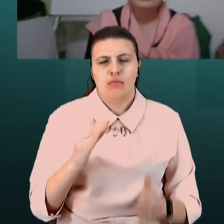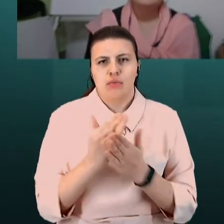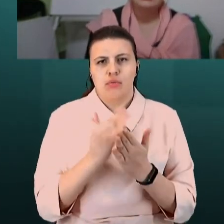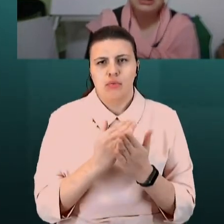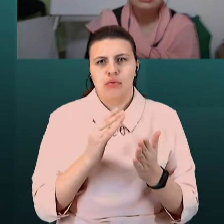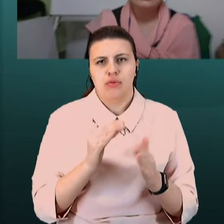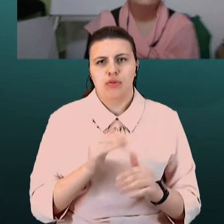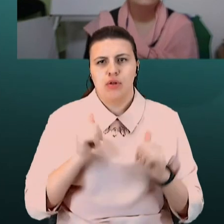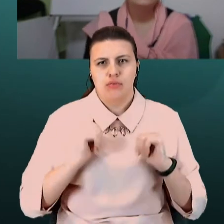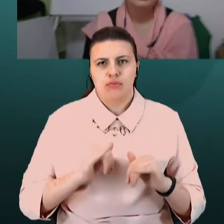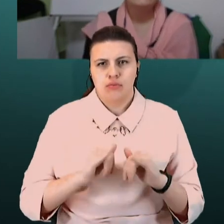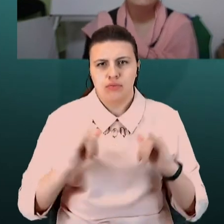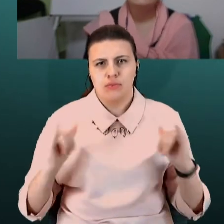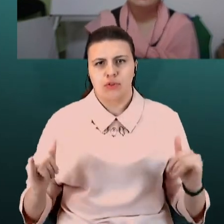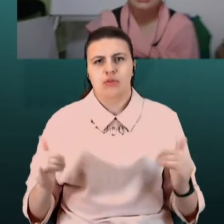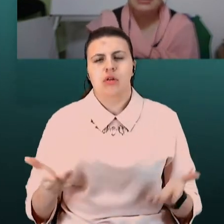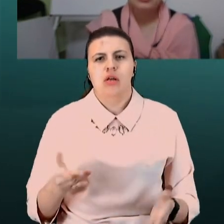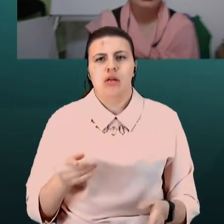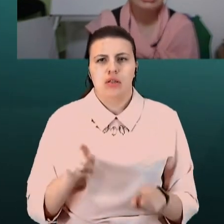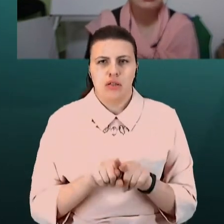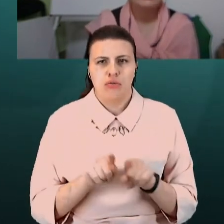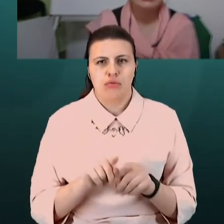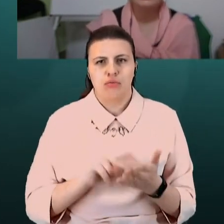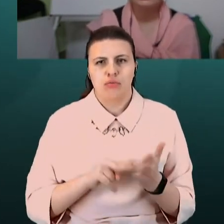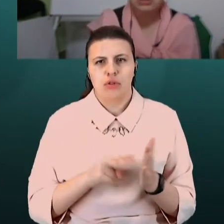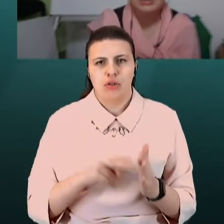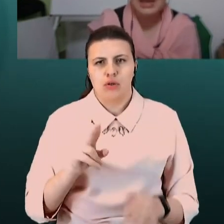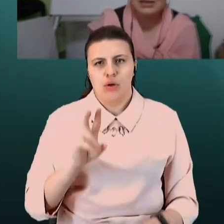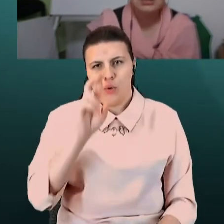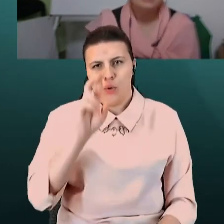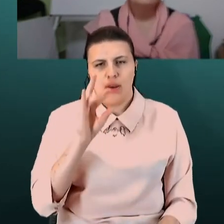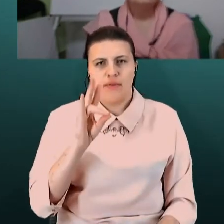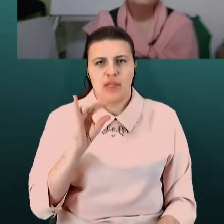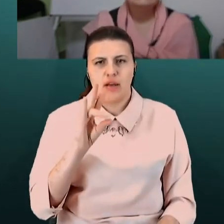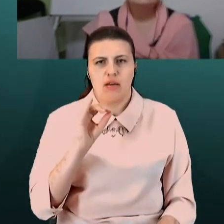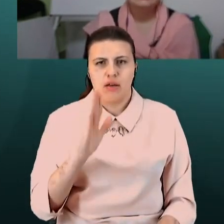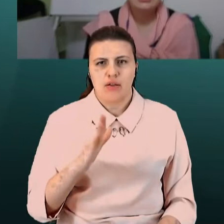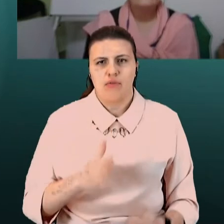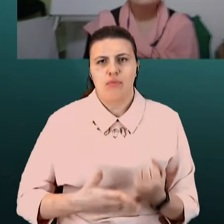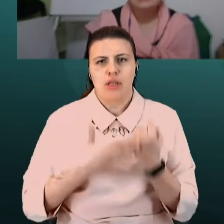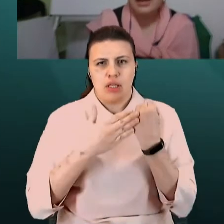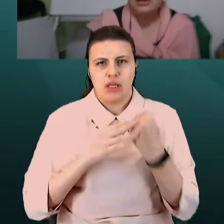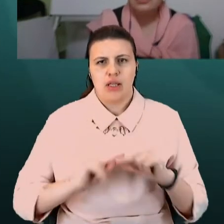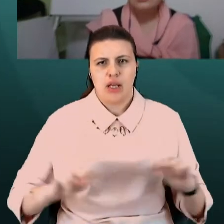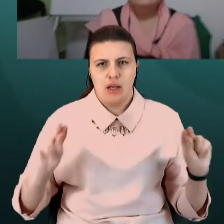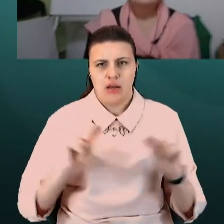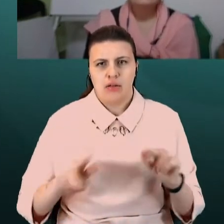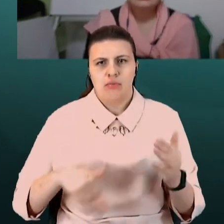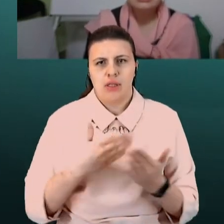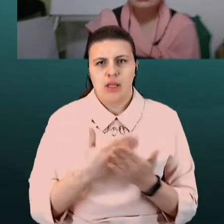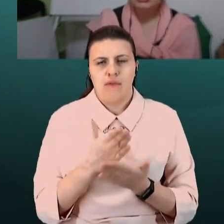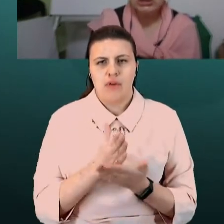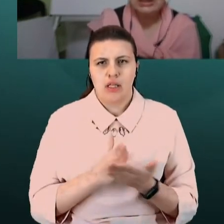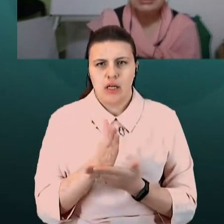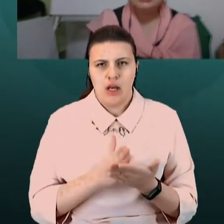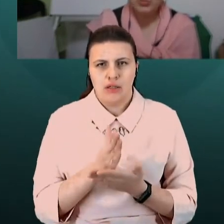втілюють у нас в країні, і уряд Королівства Нідерландів підтримав цей мій тренінг. Вони для ветеранів і